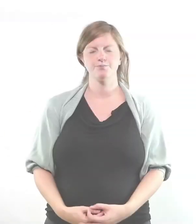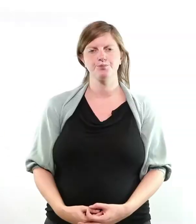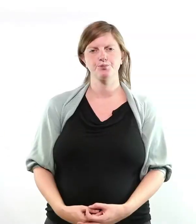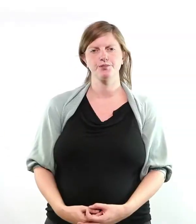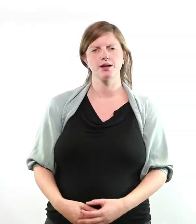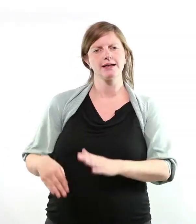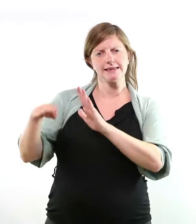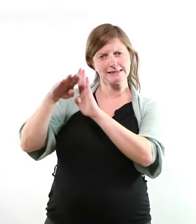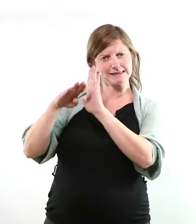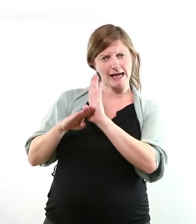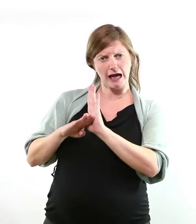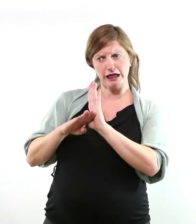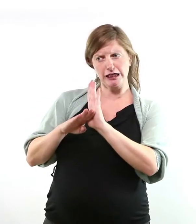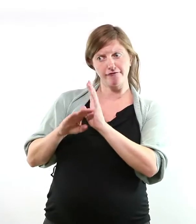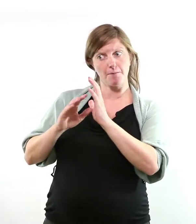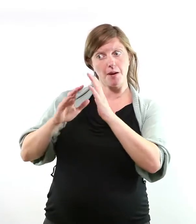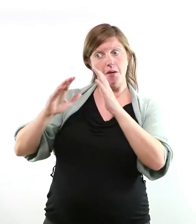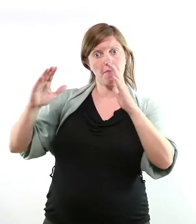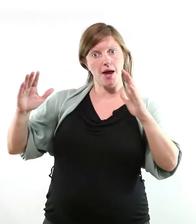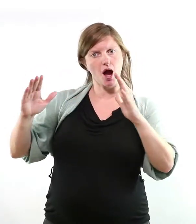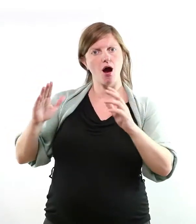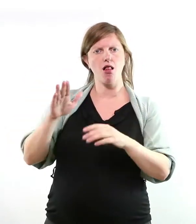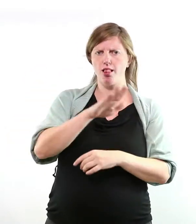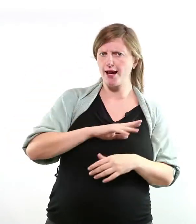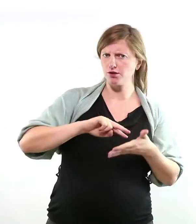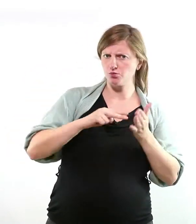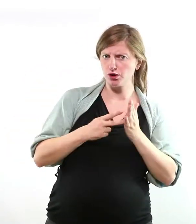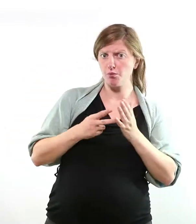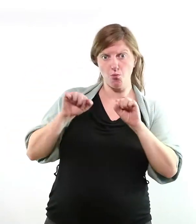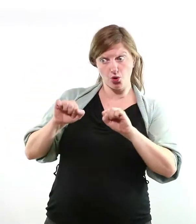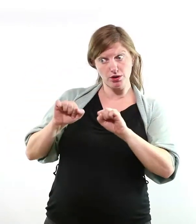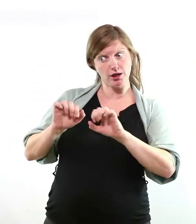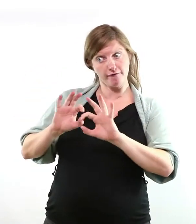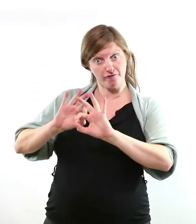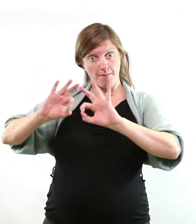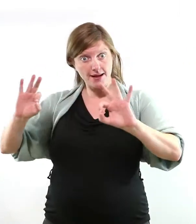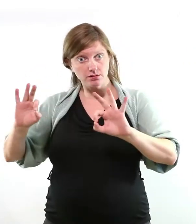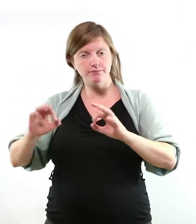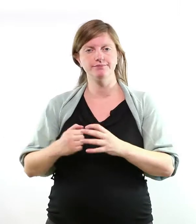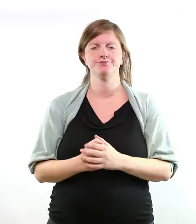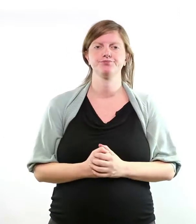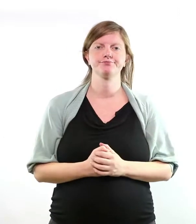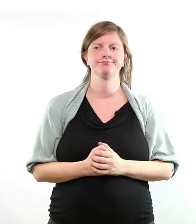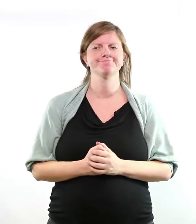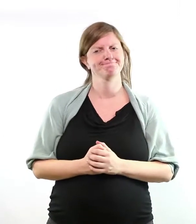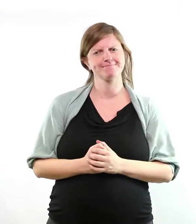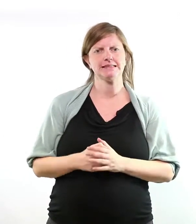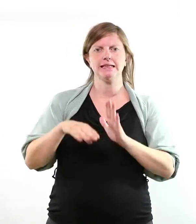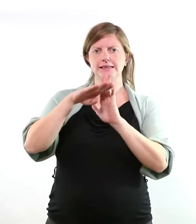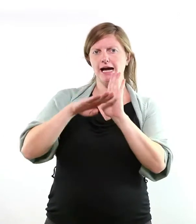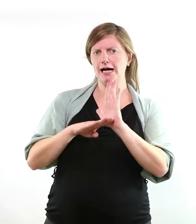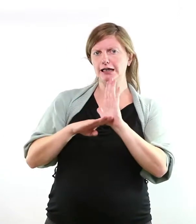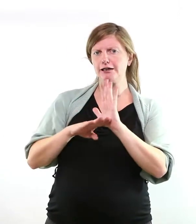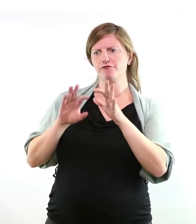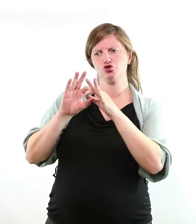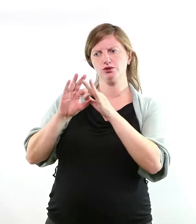Welche Möglichkeiten hat die Landespolitik, die Tarifbindung zu verbessern? Die Tarifautonomie ist ausdrücklich im Grundgesetz